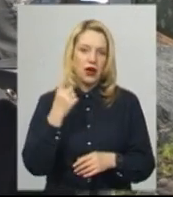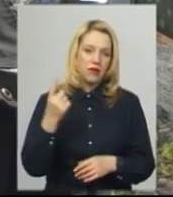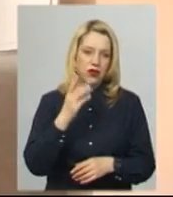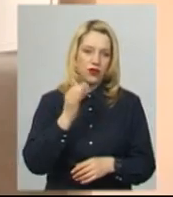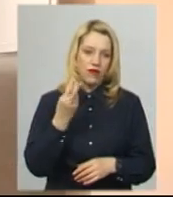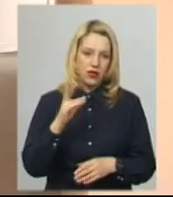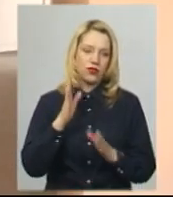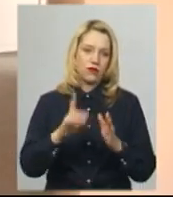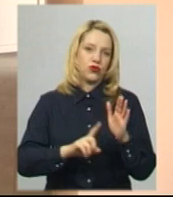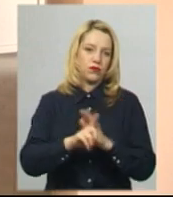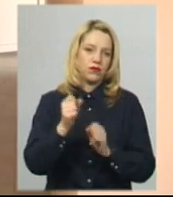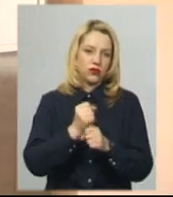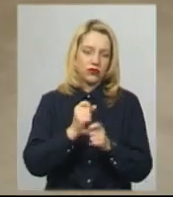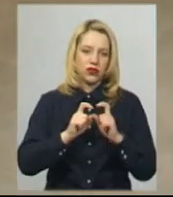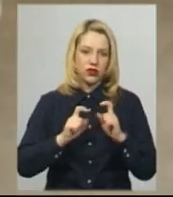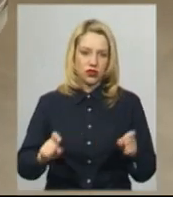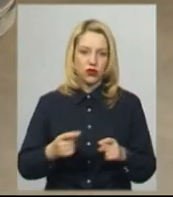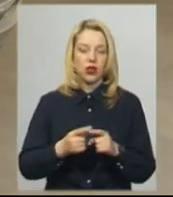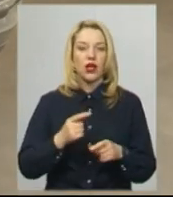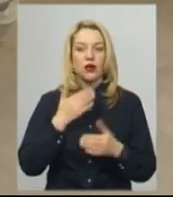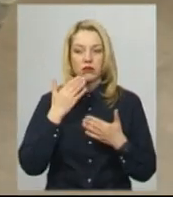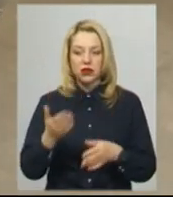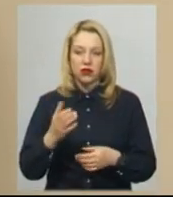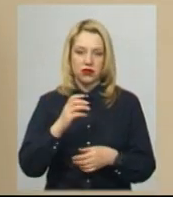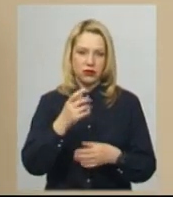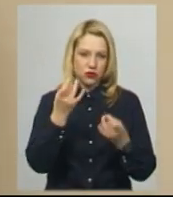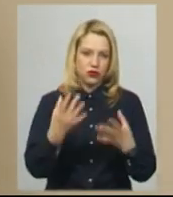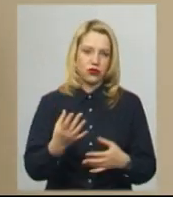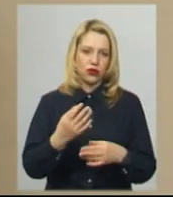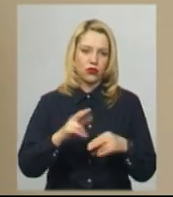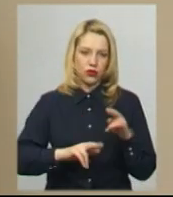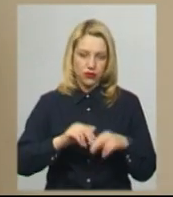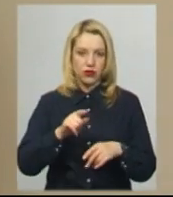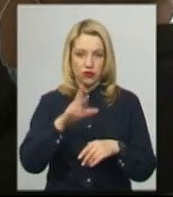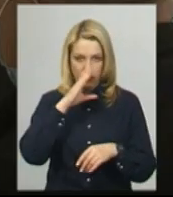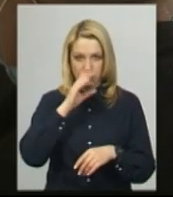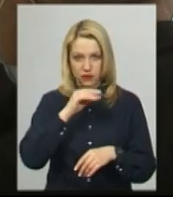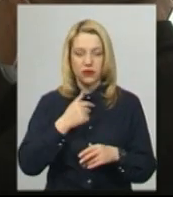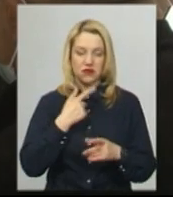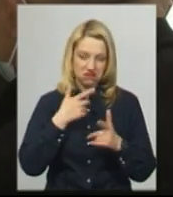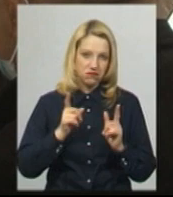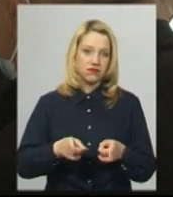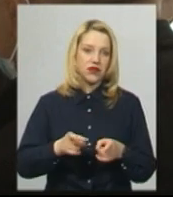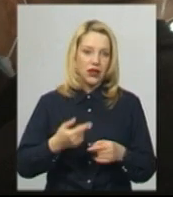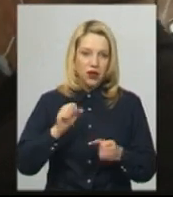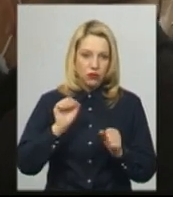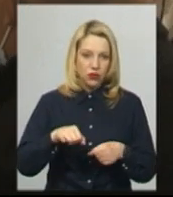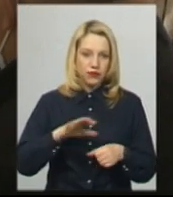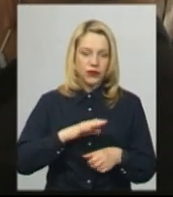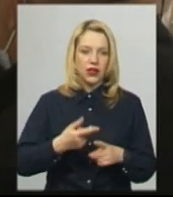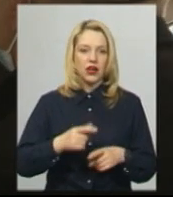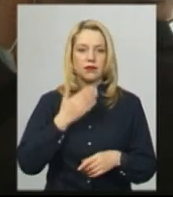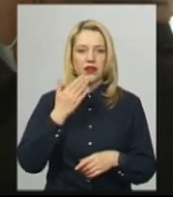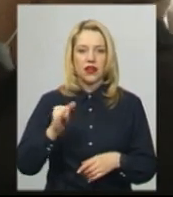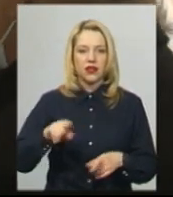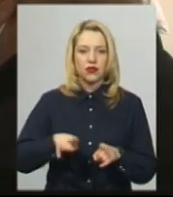чергу цей об'єкт. Чи строки реальні, запитуємо врядового будівельника Олександра. Звісно, реальні. Чи реальні строки виконання будівельних робіт